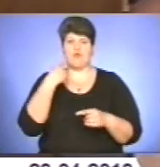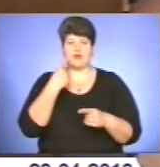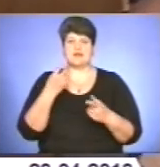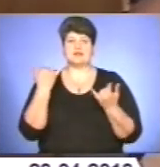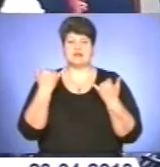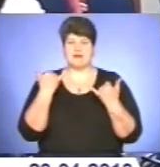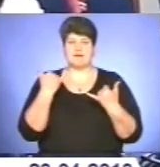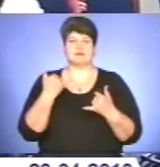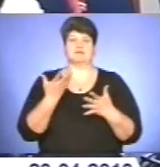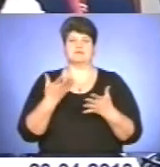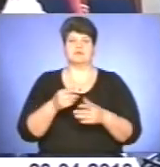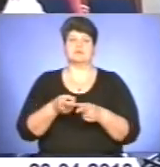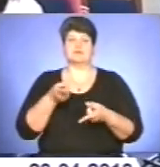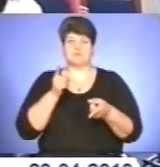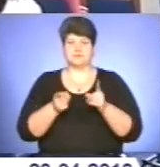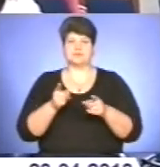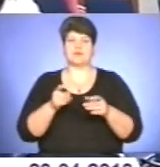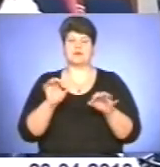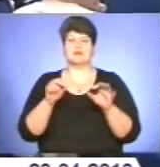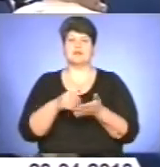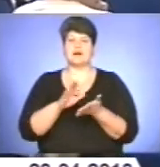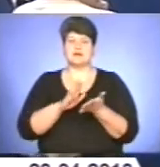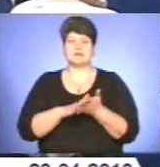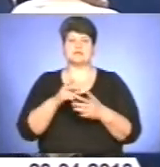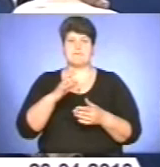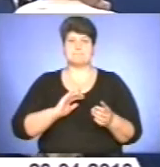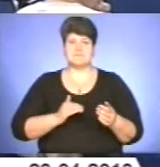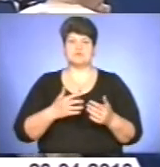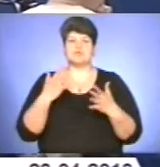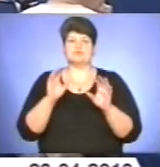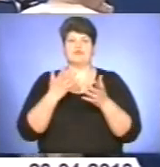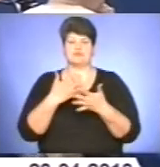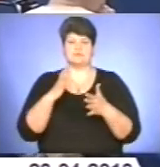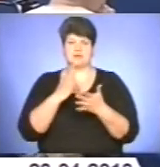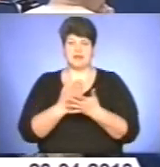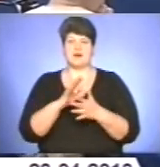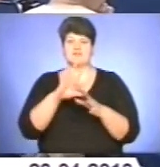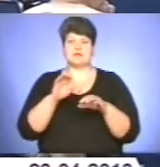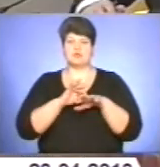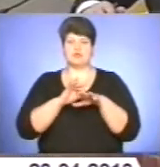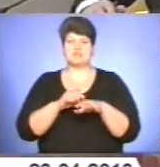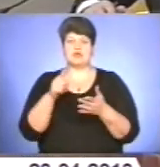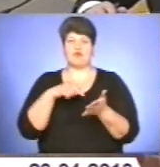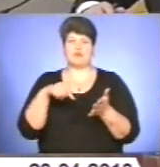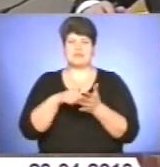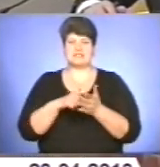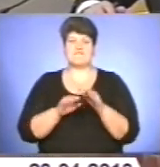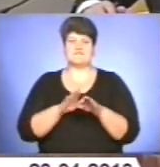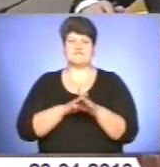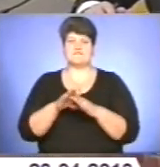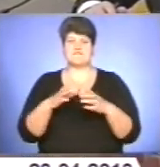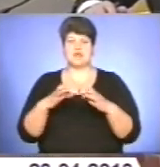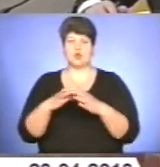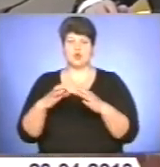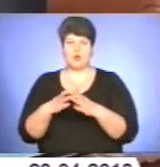неприродно розділена. Відповідальним є Державна реєстраційна служба, але вся робота проводиться у міськових конкомах. Профільний міністр обіцяє,